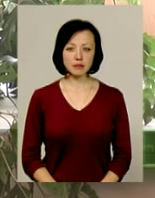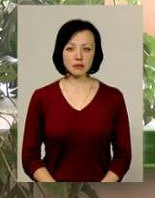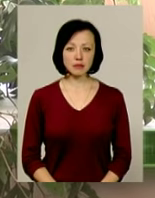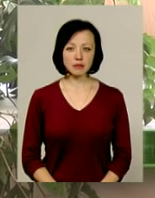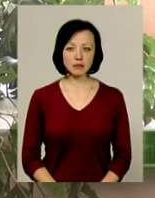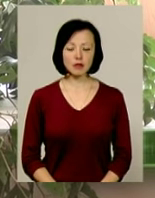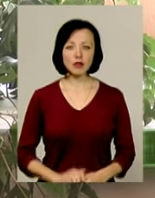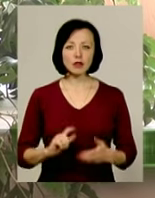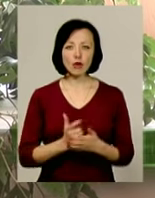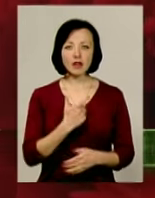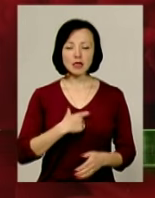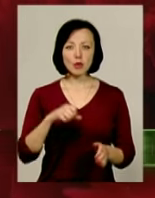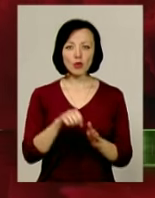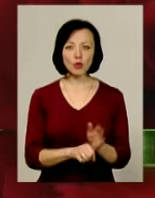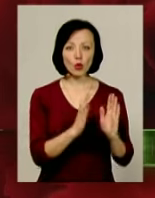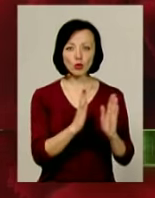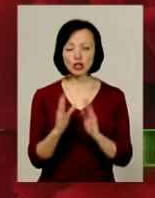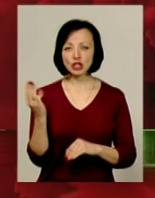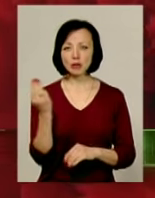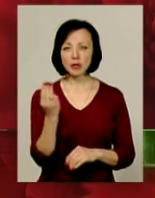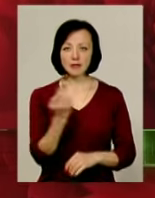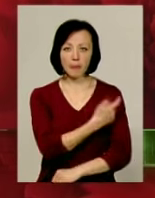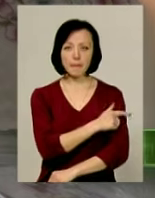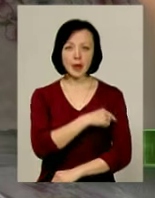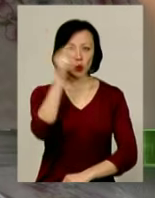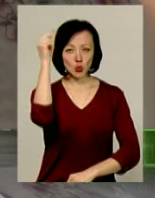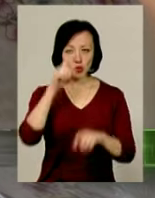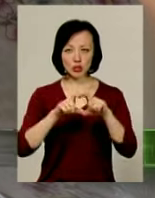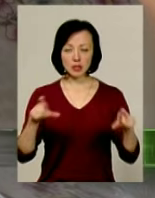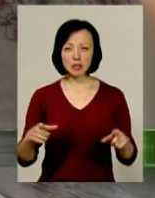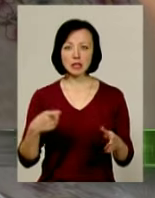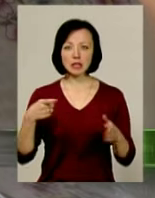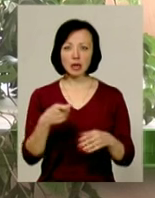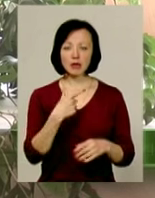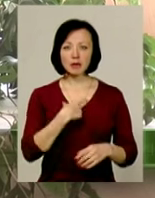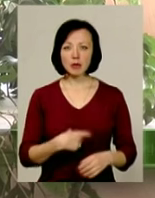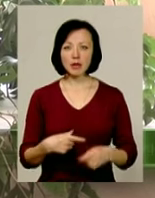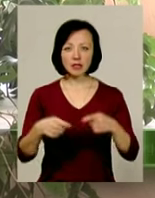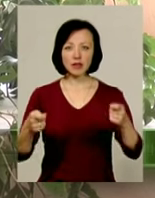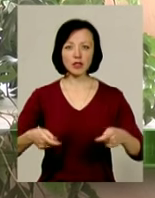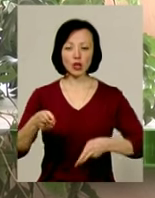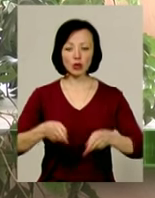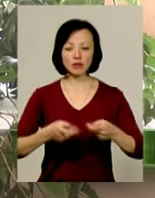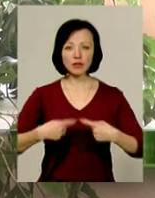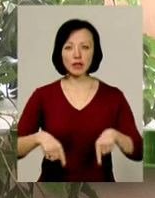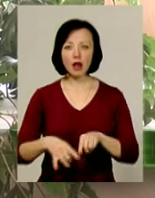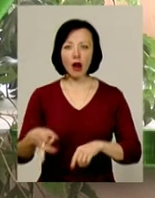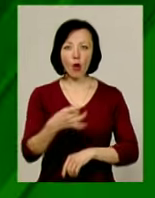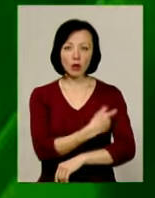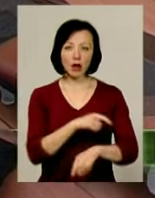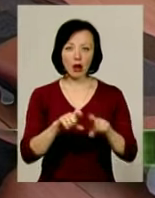Чергове самогубство. У гуртожитку Шепетівського медучилища застрелився завідувач хірургічного відділення районної лікарні.